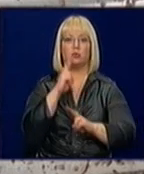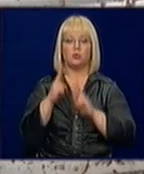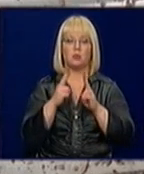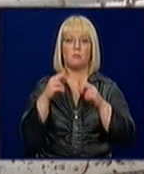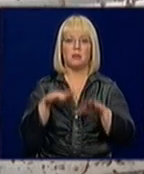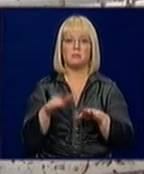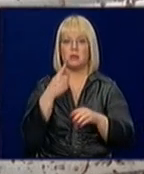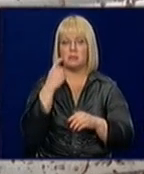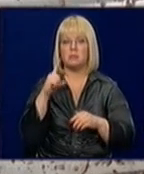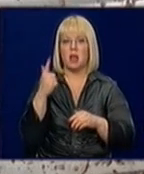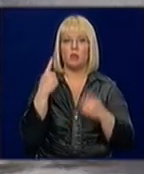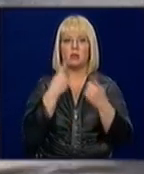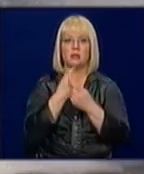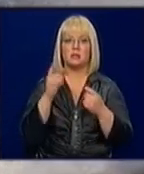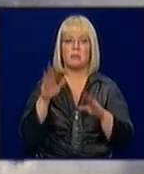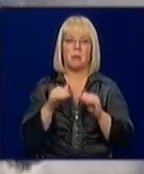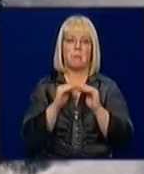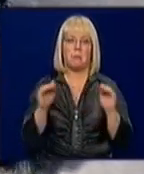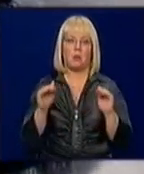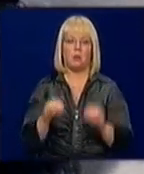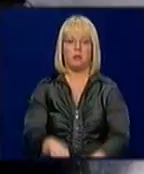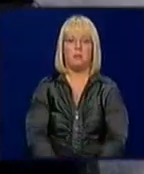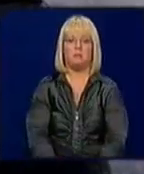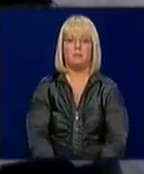piespriestos 100 latus atzina par pamatotiem.